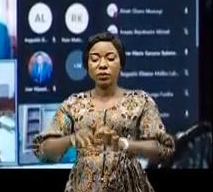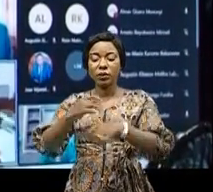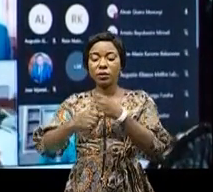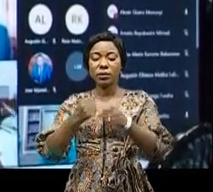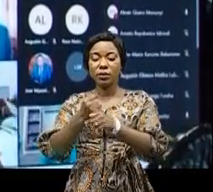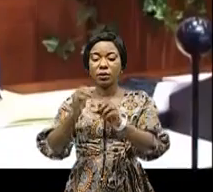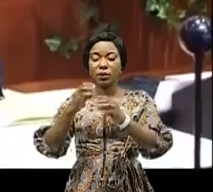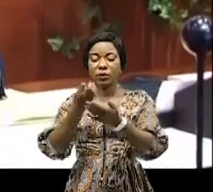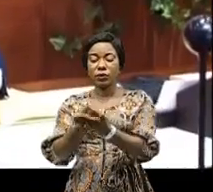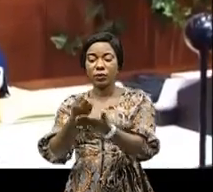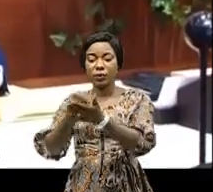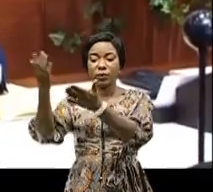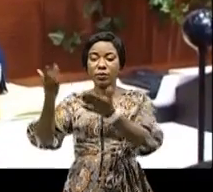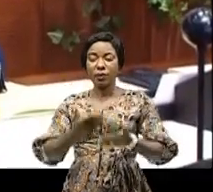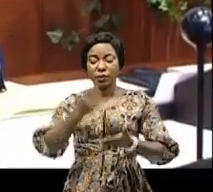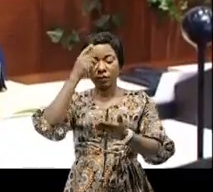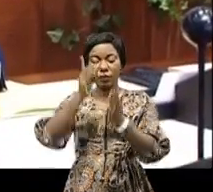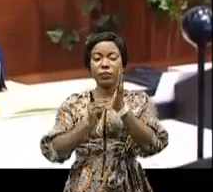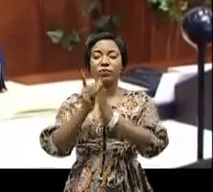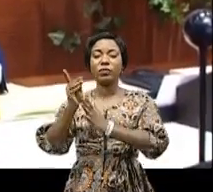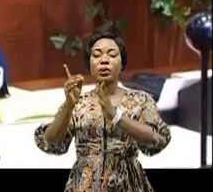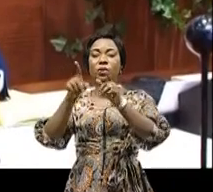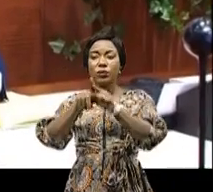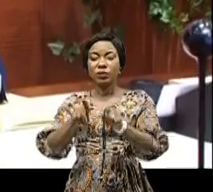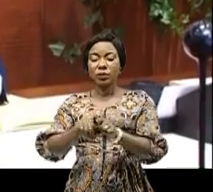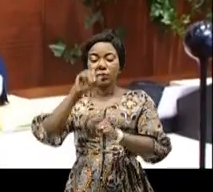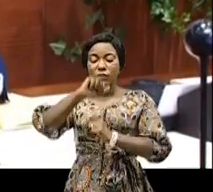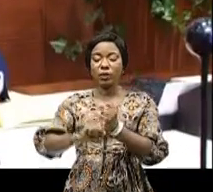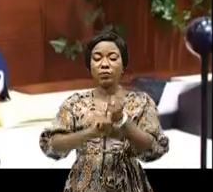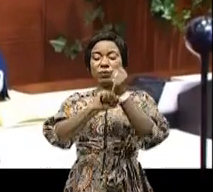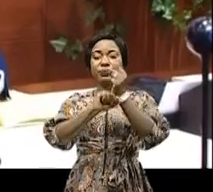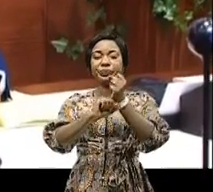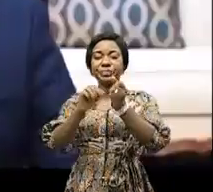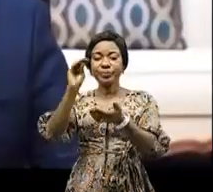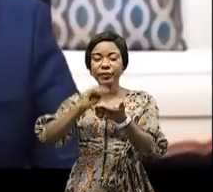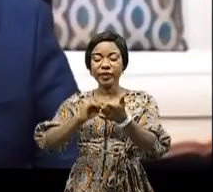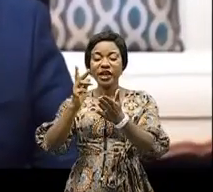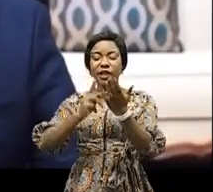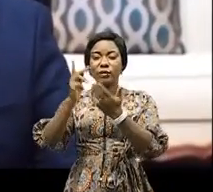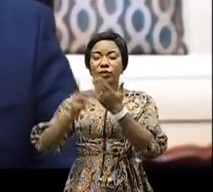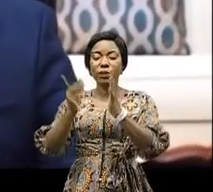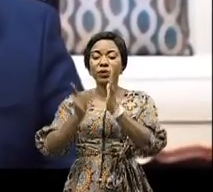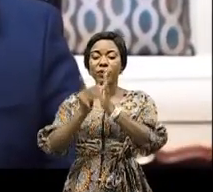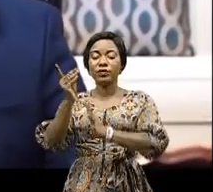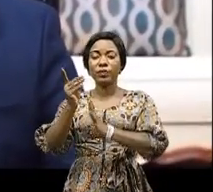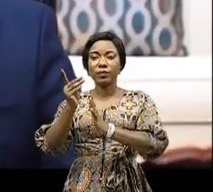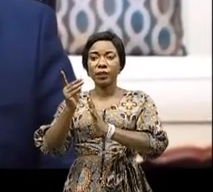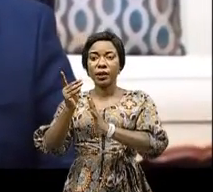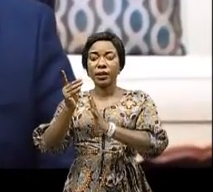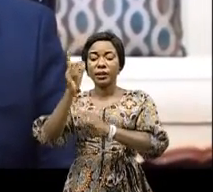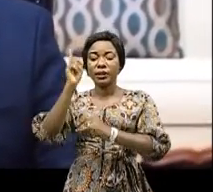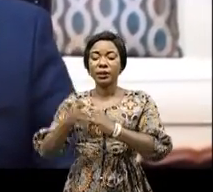socio-économiques porteuses des développements, mais également d'appuyer éventuellement le programme des développements de